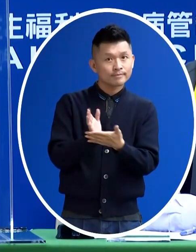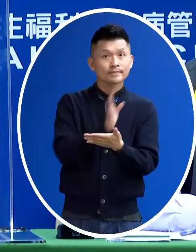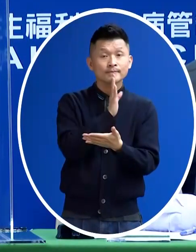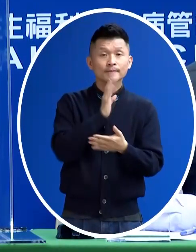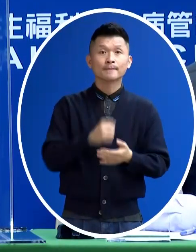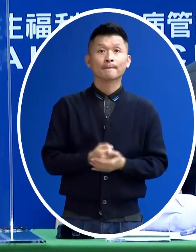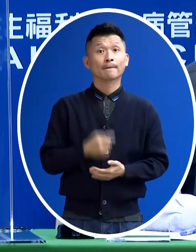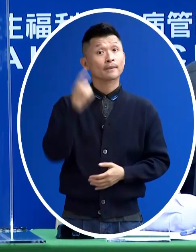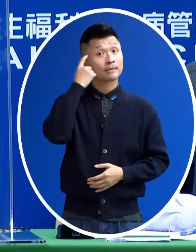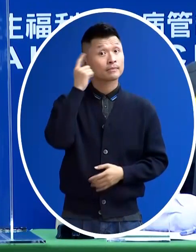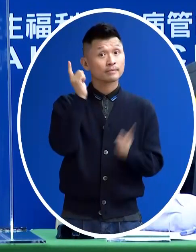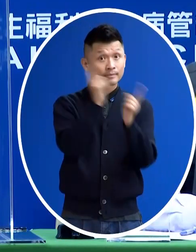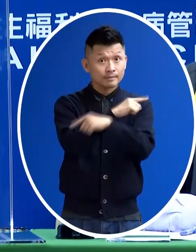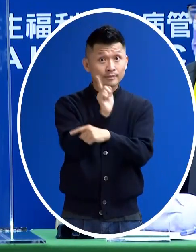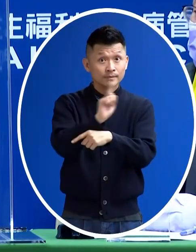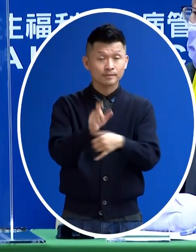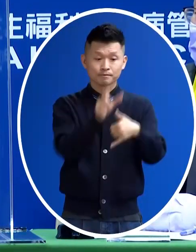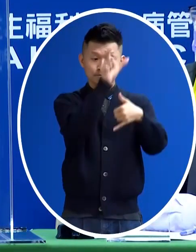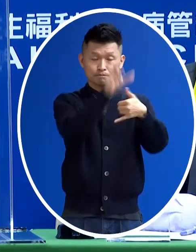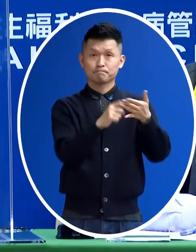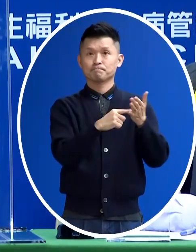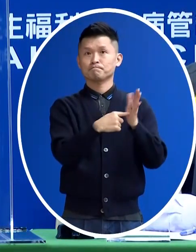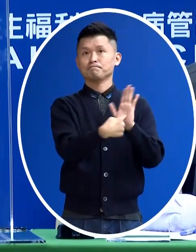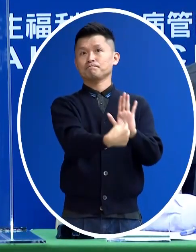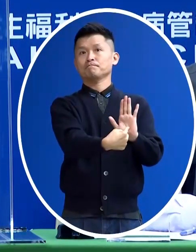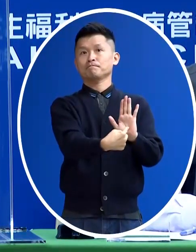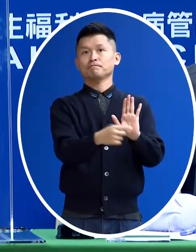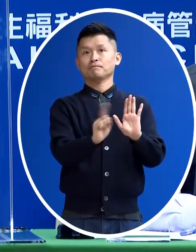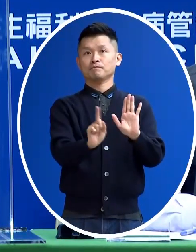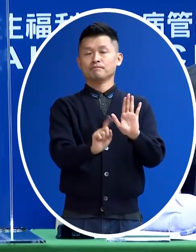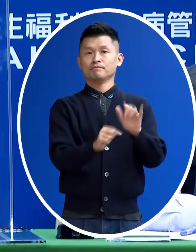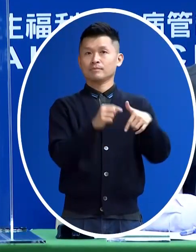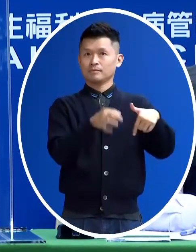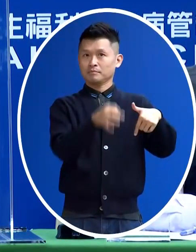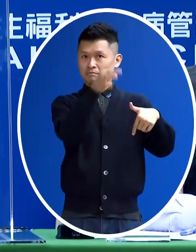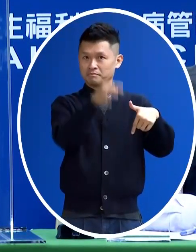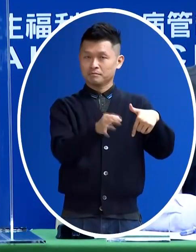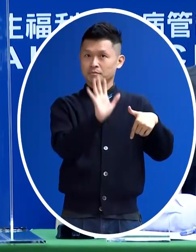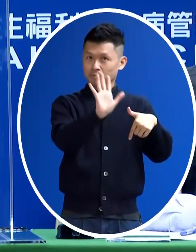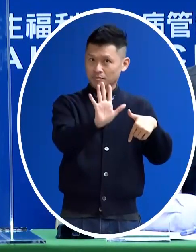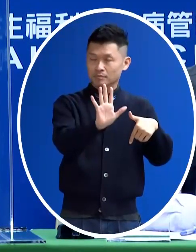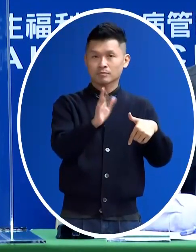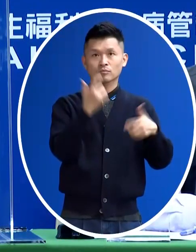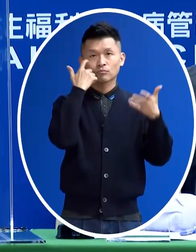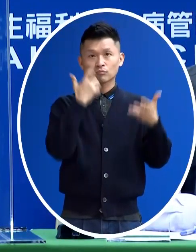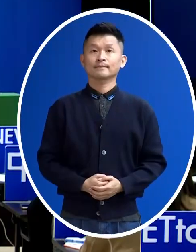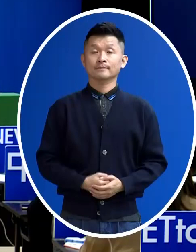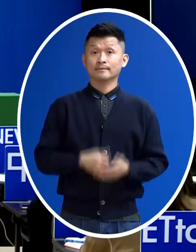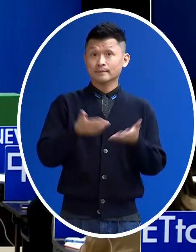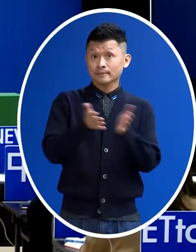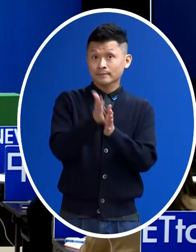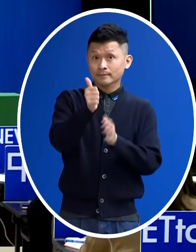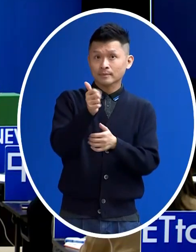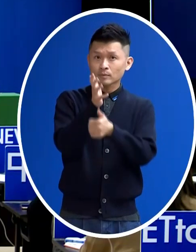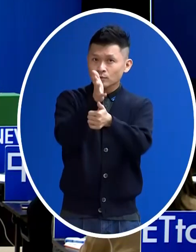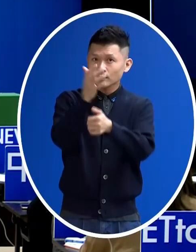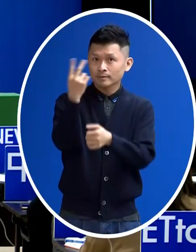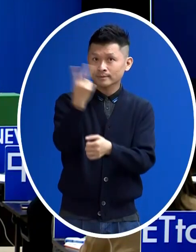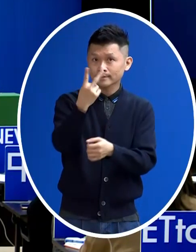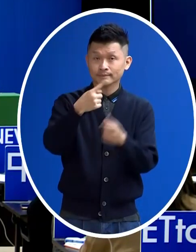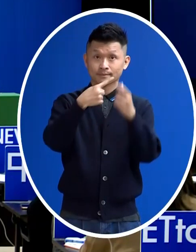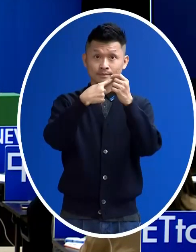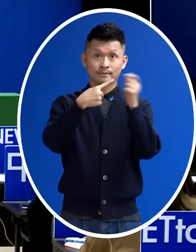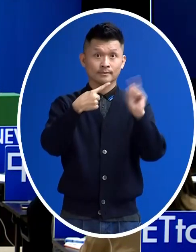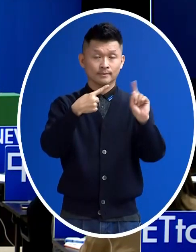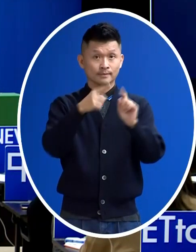換句話說一個人的充分的表現 那顯露這個人的價值 那才是我們所重視的有兩個問題想要請